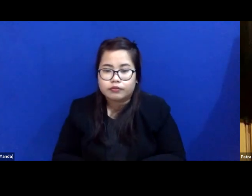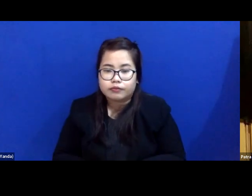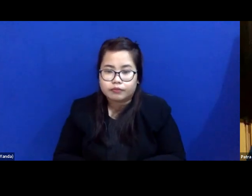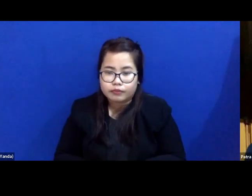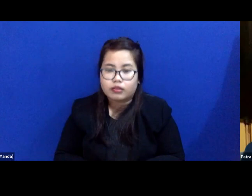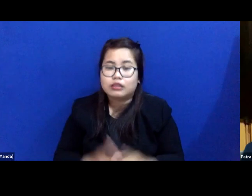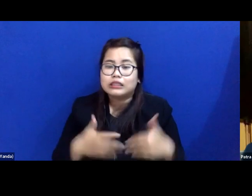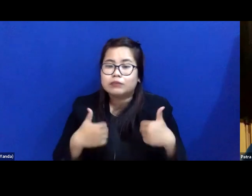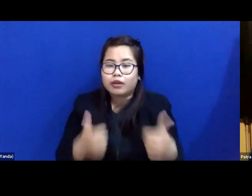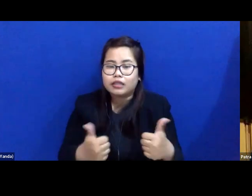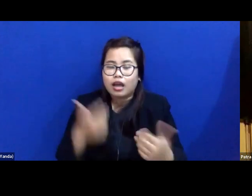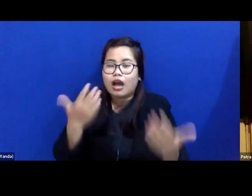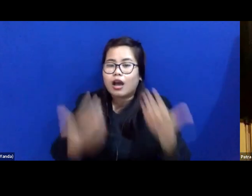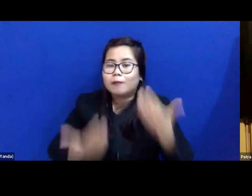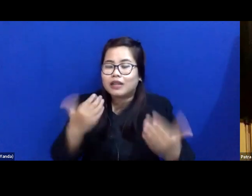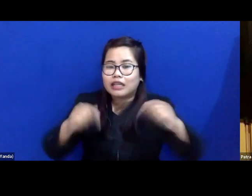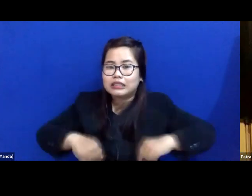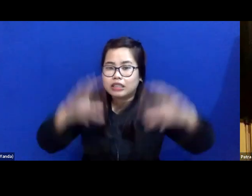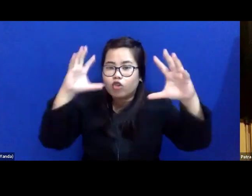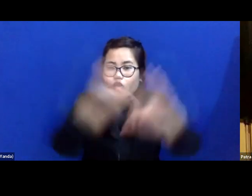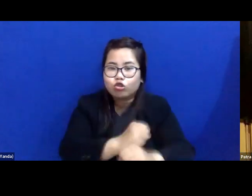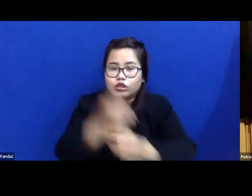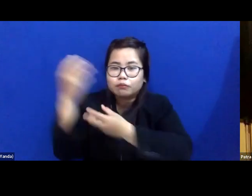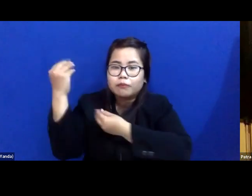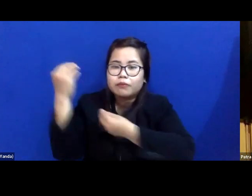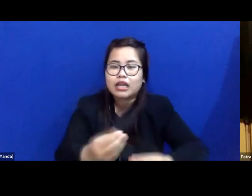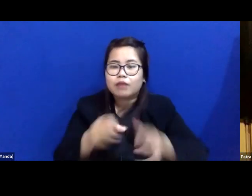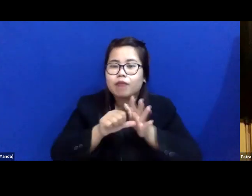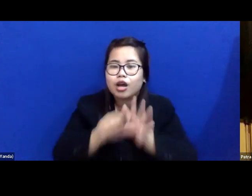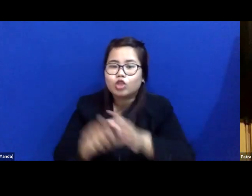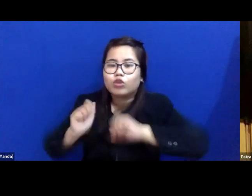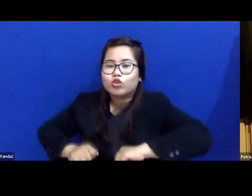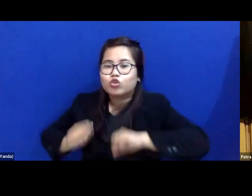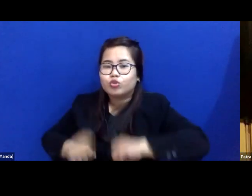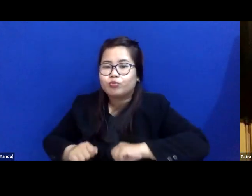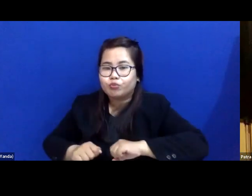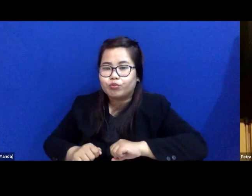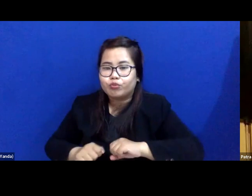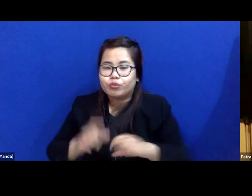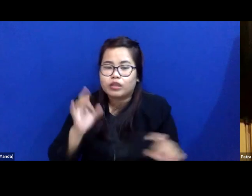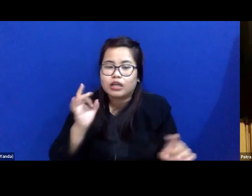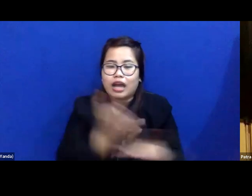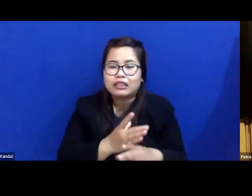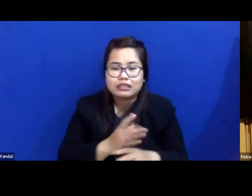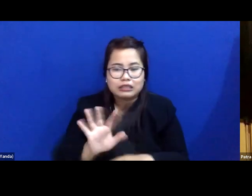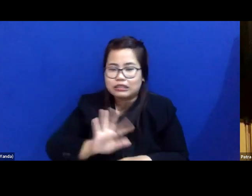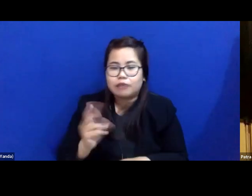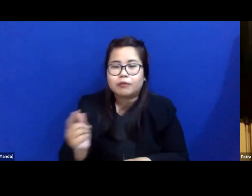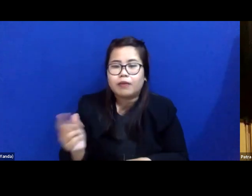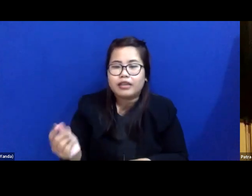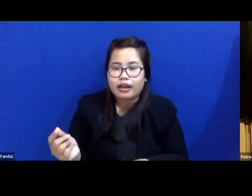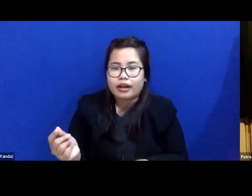sebaiknya aplikasi ini fokus untuk pemberian bantuan hukum cuma-cuma. Gratis, tidak berbayar.